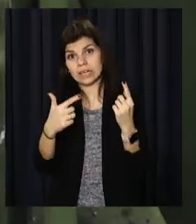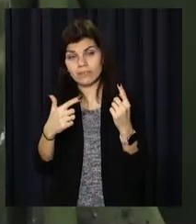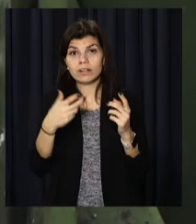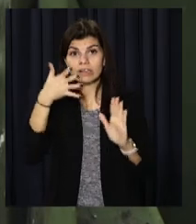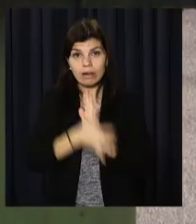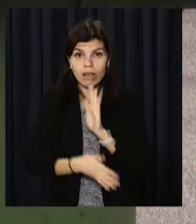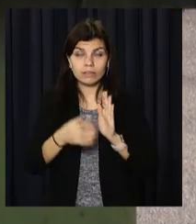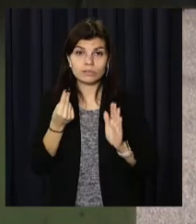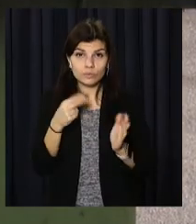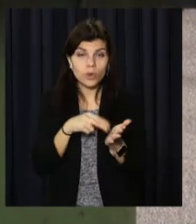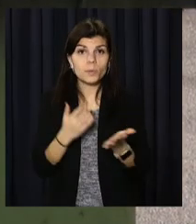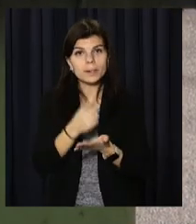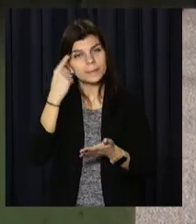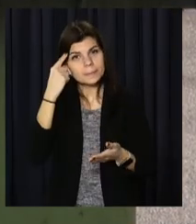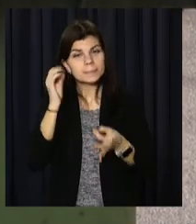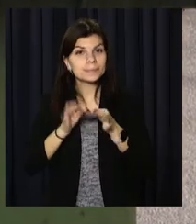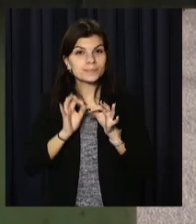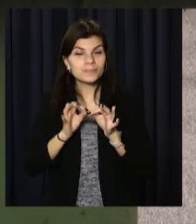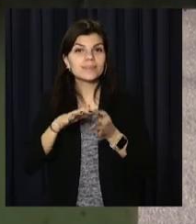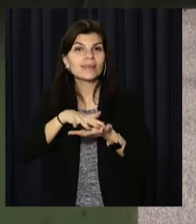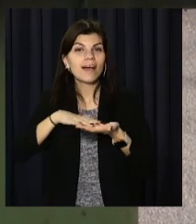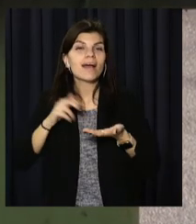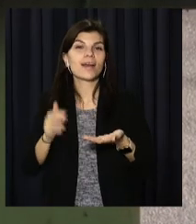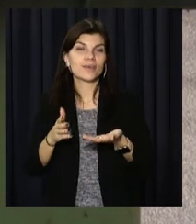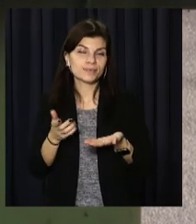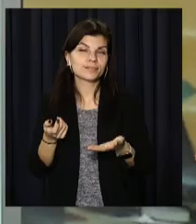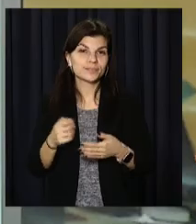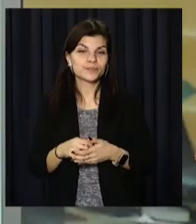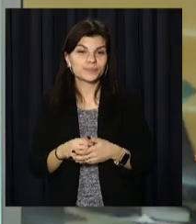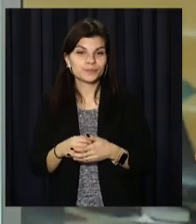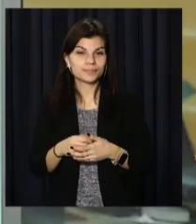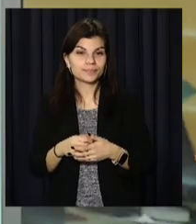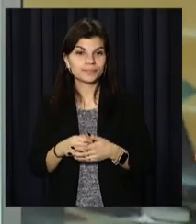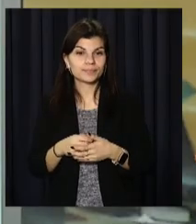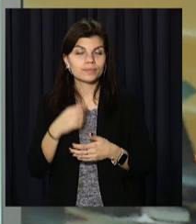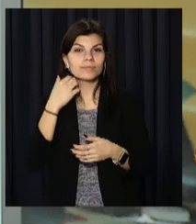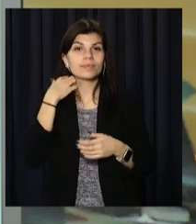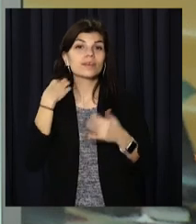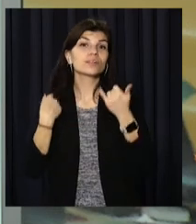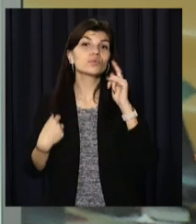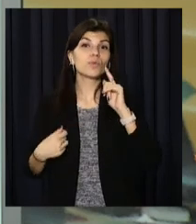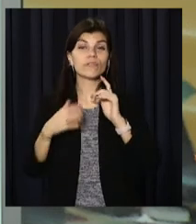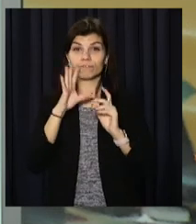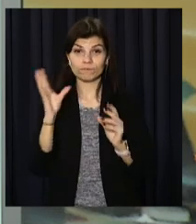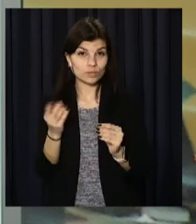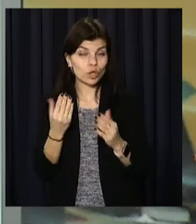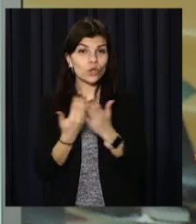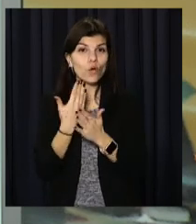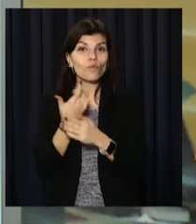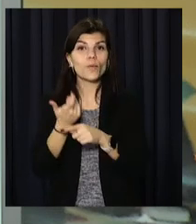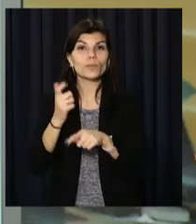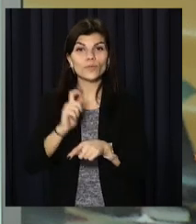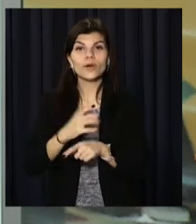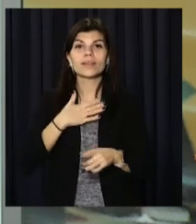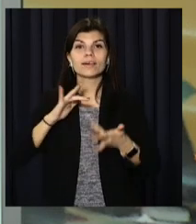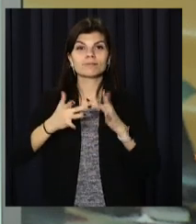Олександр Тущенко, Максим Мещераков, OpenNews телеканал «Відкритий». На цьому в мене все. Ще більше новин на нашому